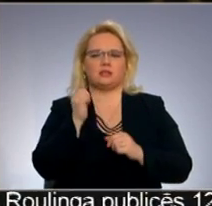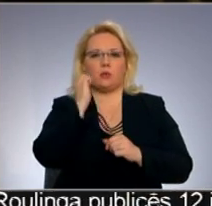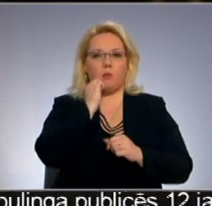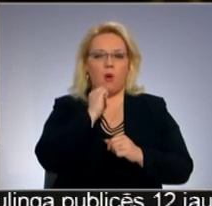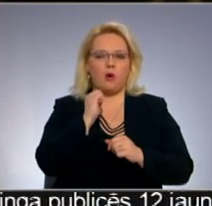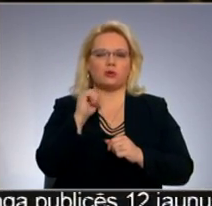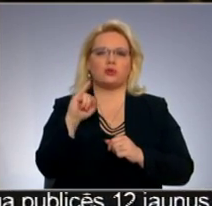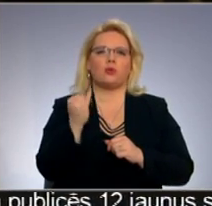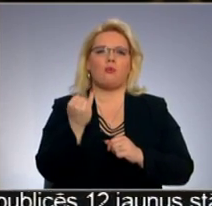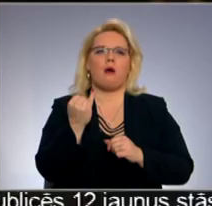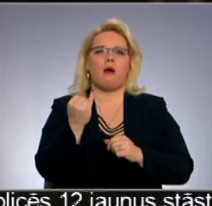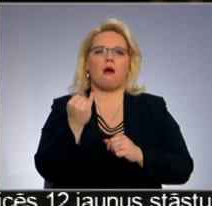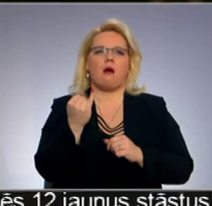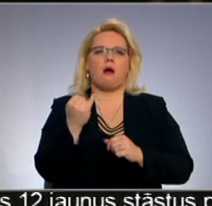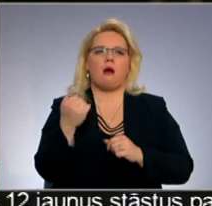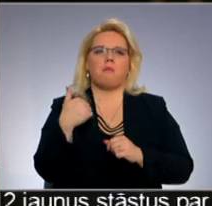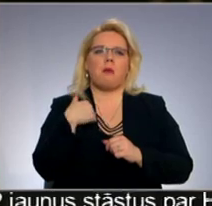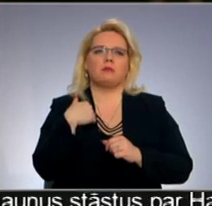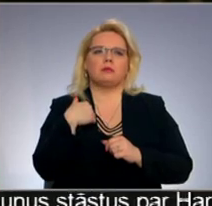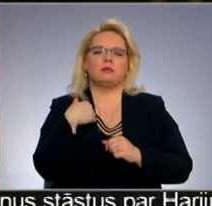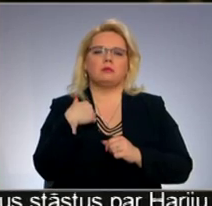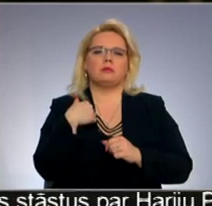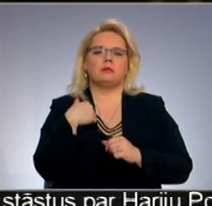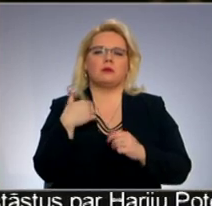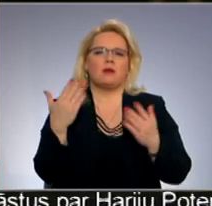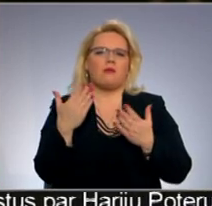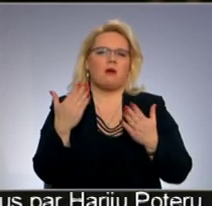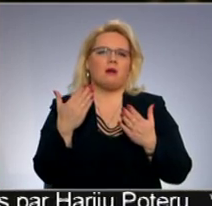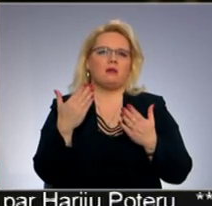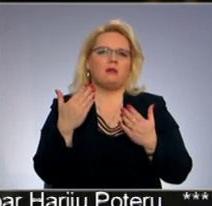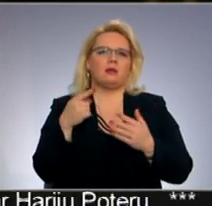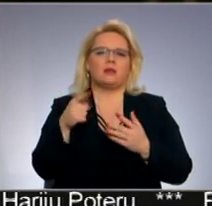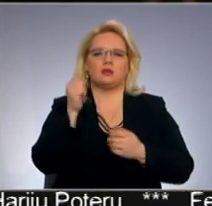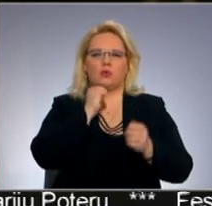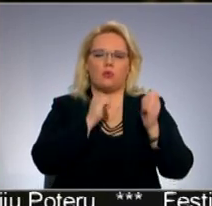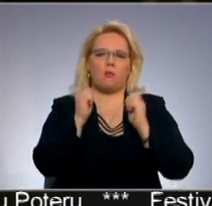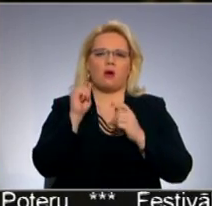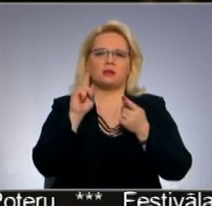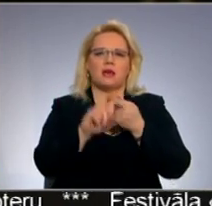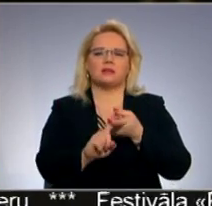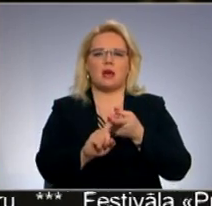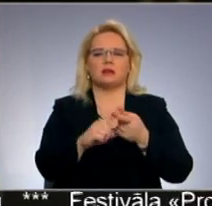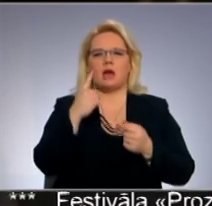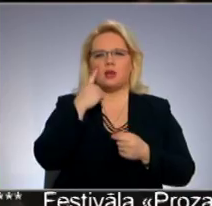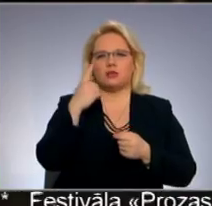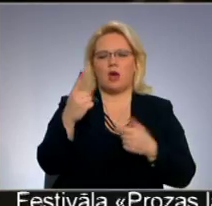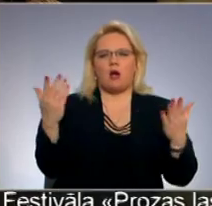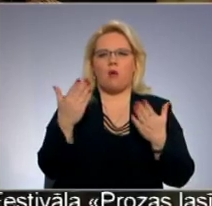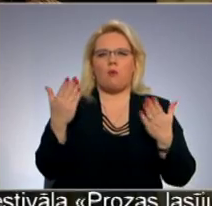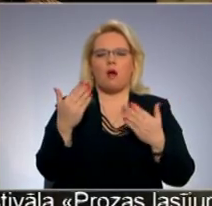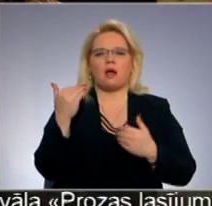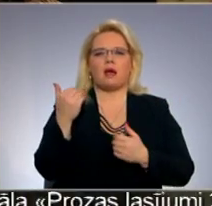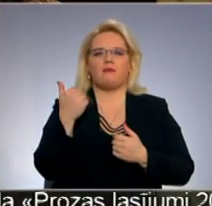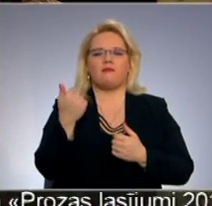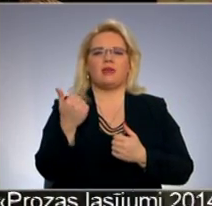tas humors saistās asociējās ar kaut ko tādu, ka viņi